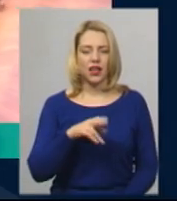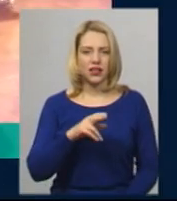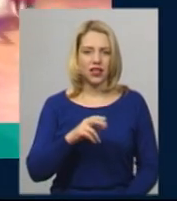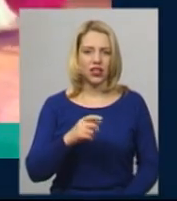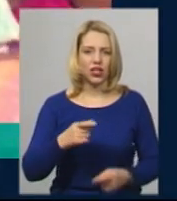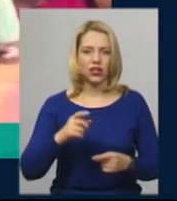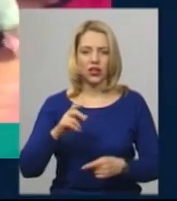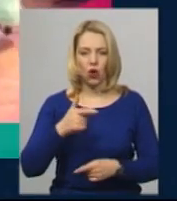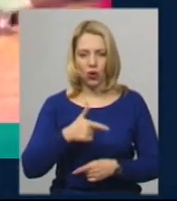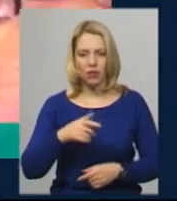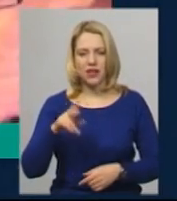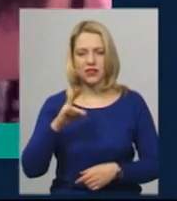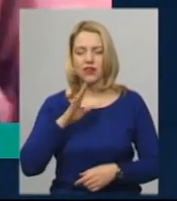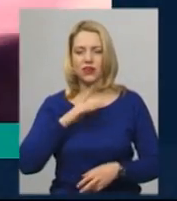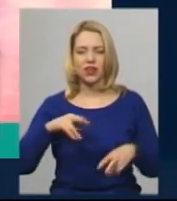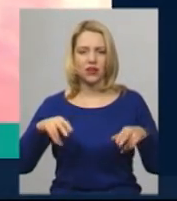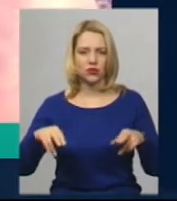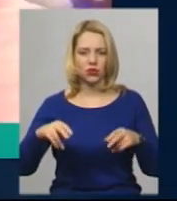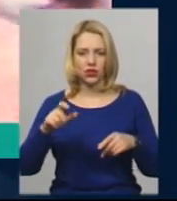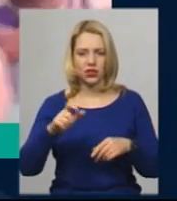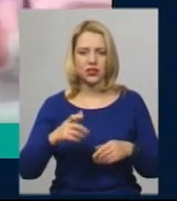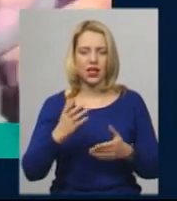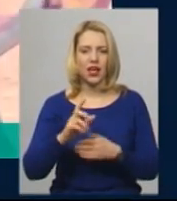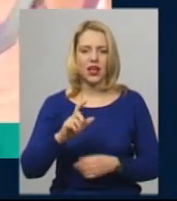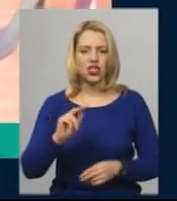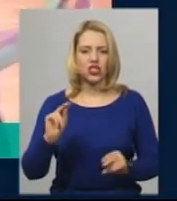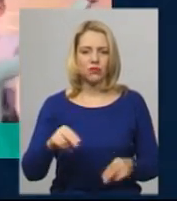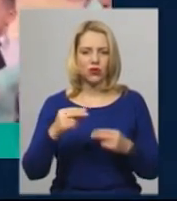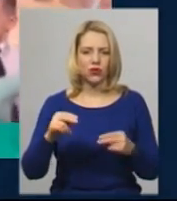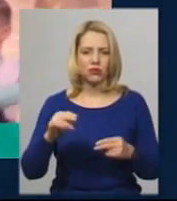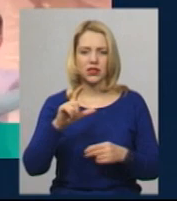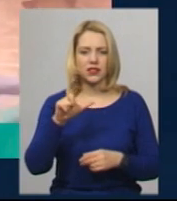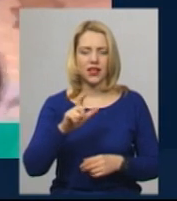Евеліна Кузьмич стали чемпіонами Європи зі спортивно-бальних танців у Відні.